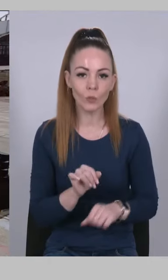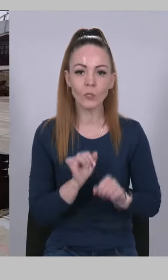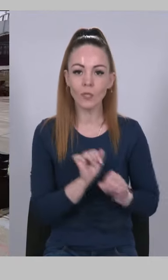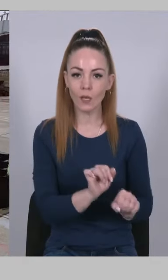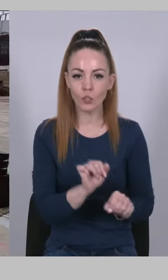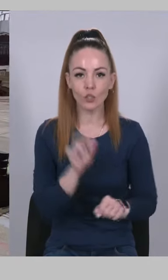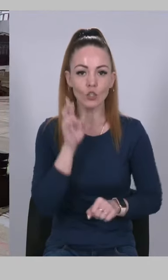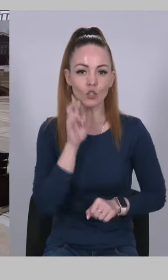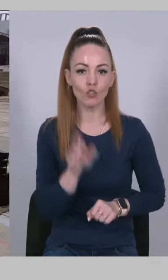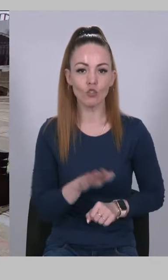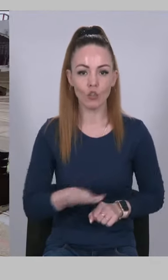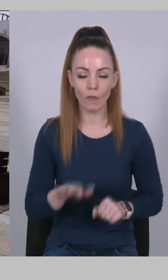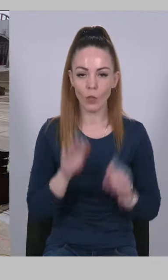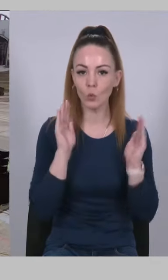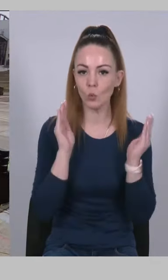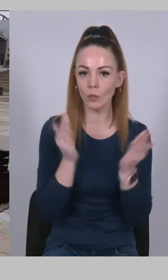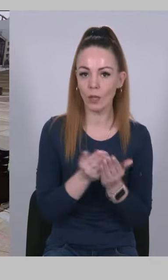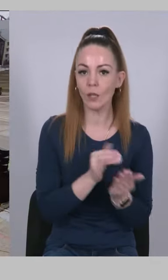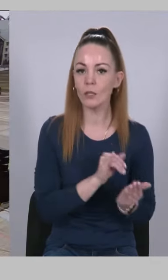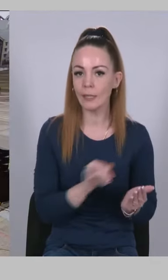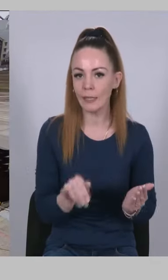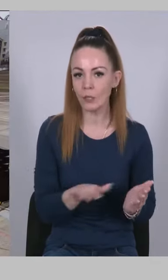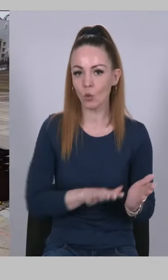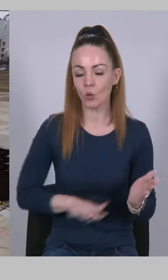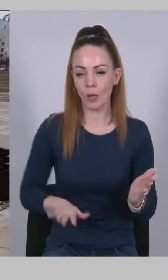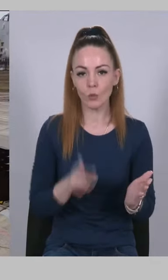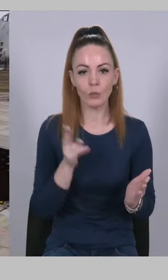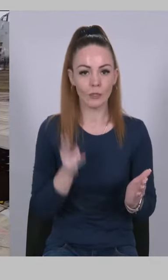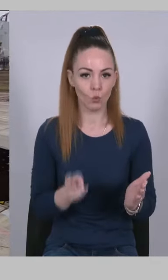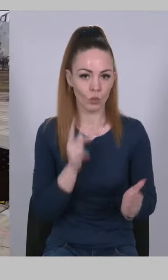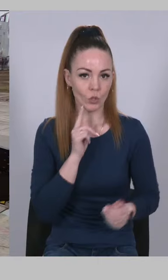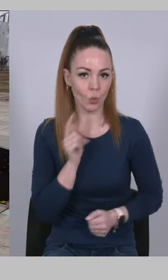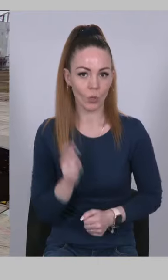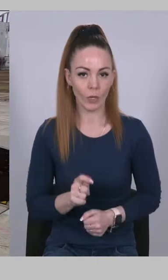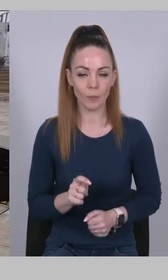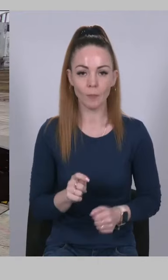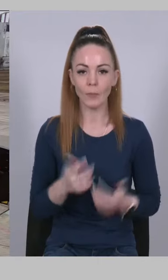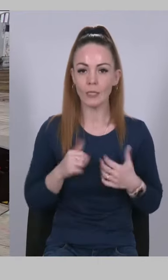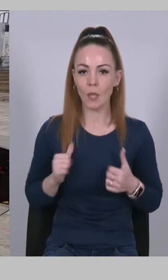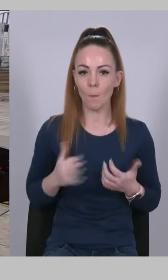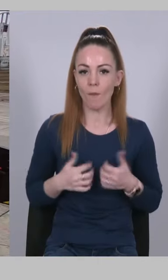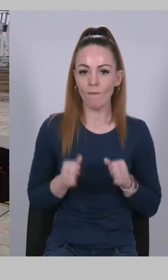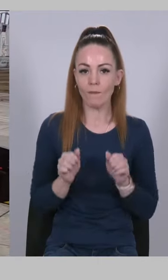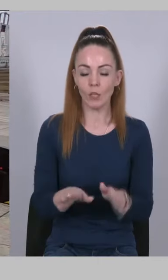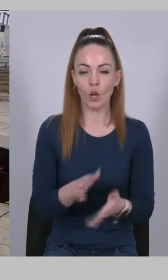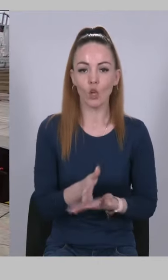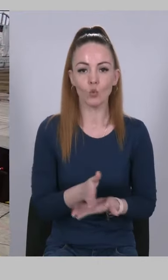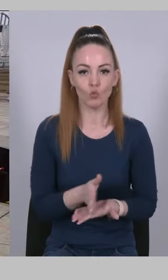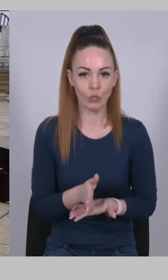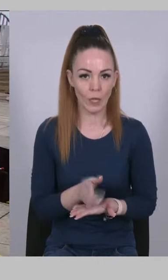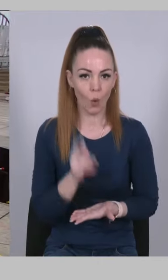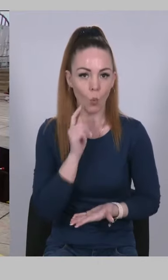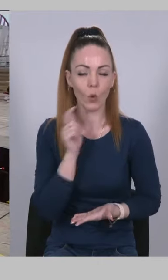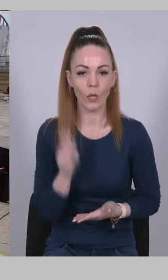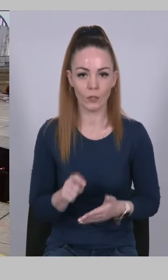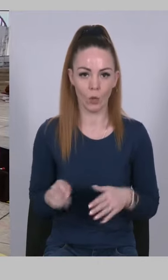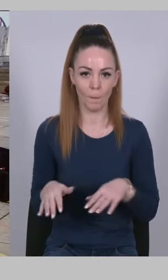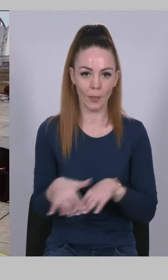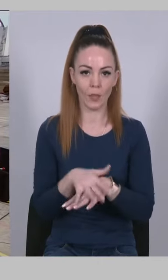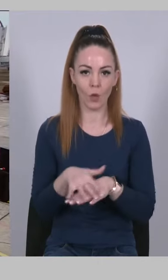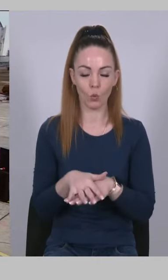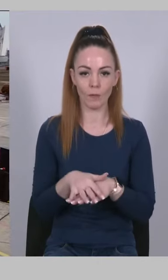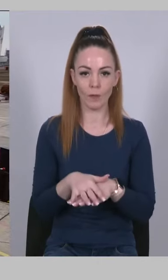державного суверенітету та територіальної цілісності України, самовіддане служіння українському народові,